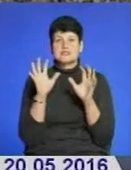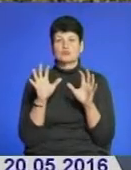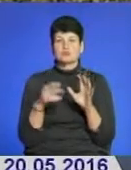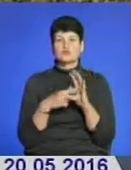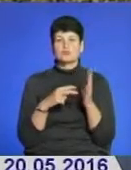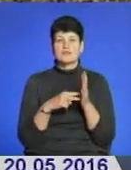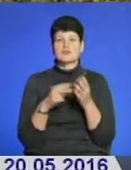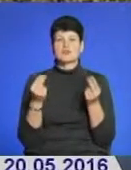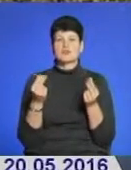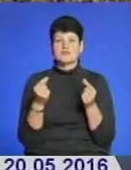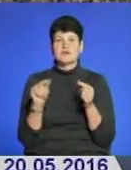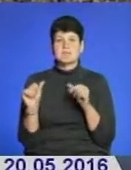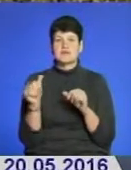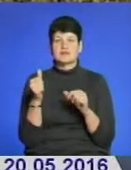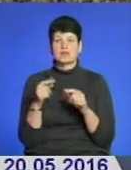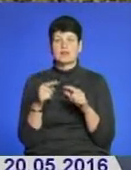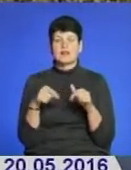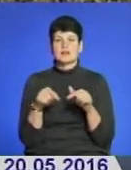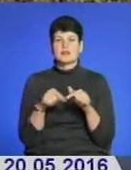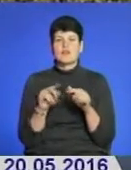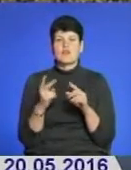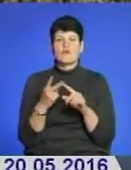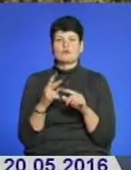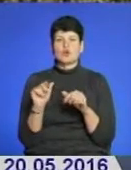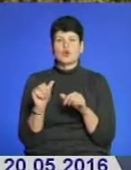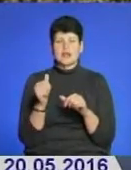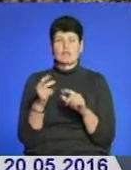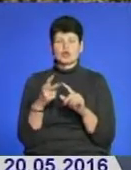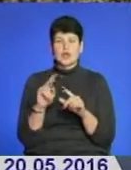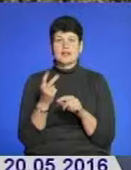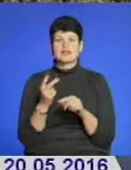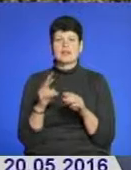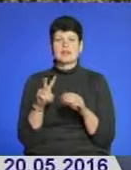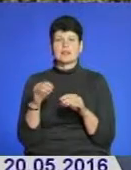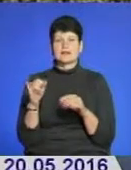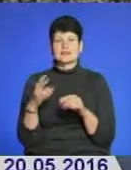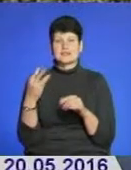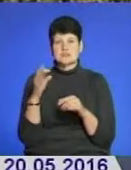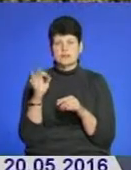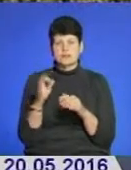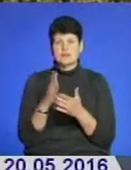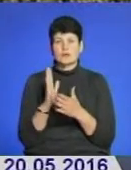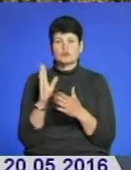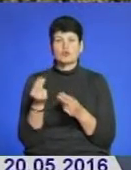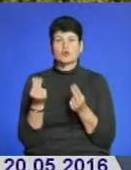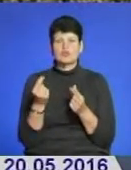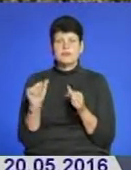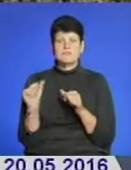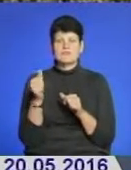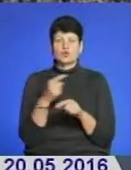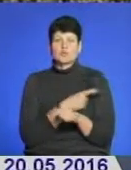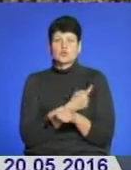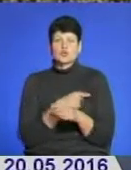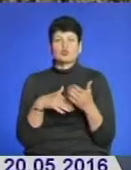плані фінансування первинної ланки і фінансування вторинної ланки. Це є така пропозиція, 30% мають бути кошти на первинну медичну